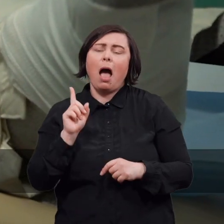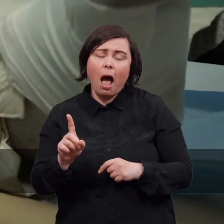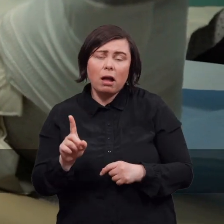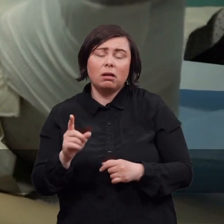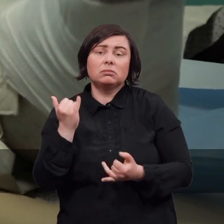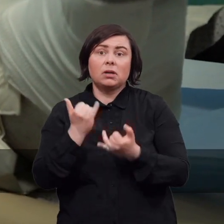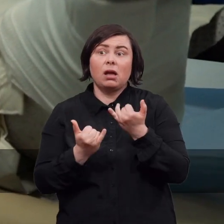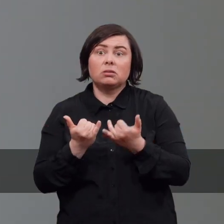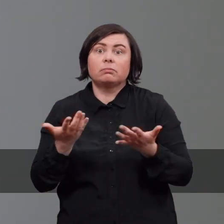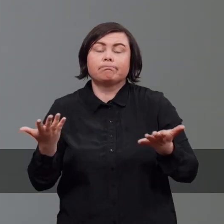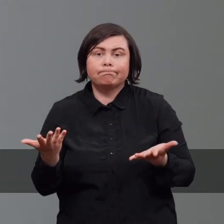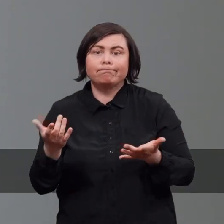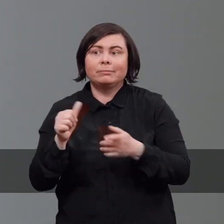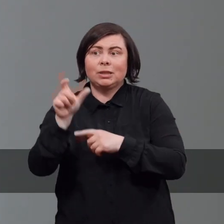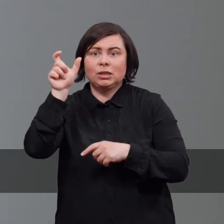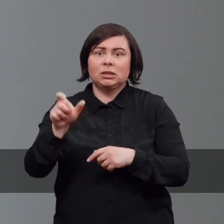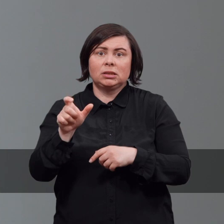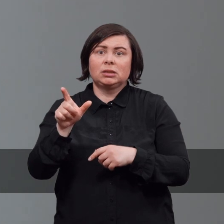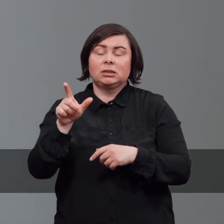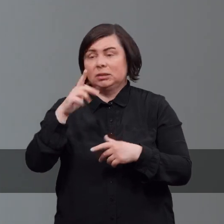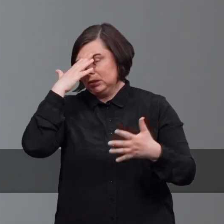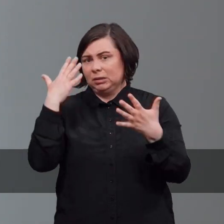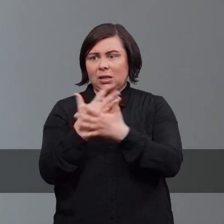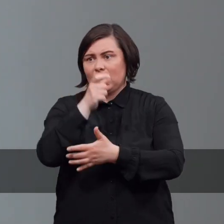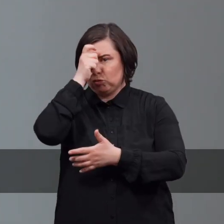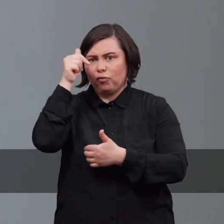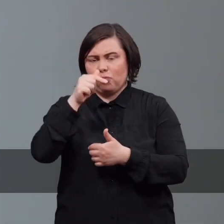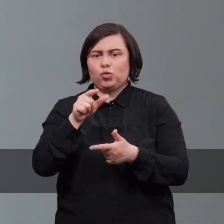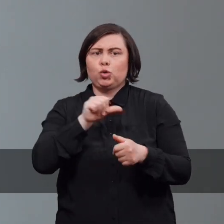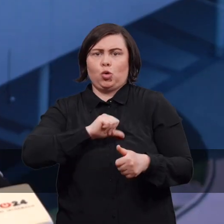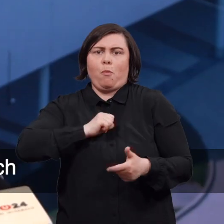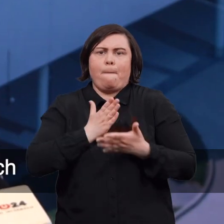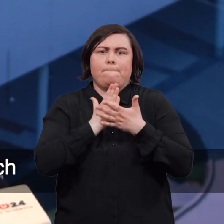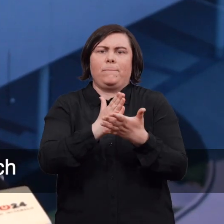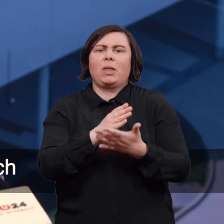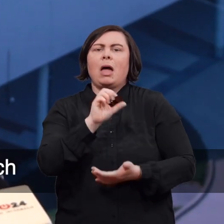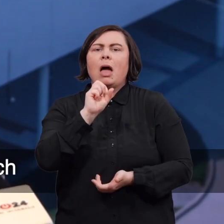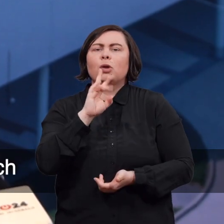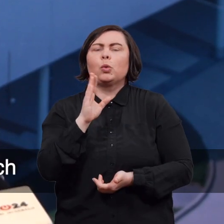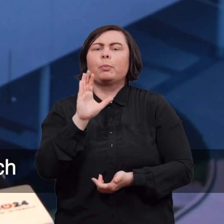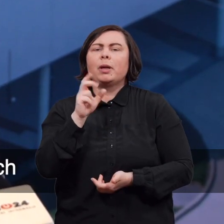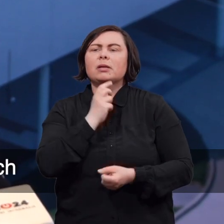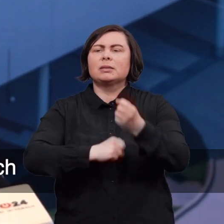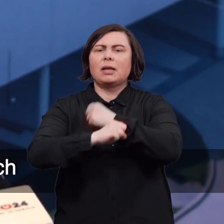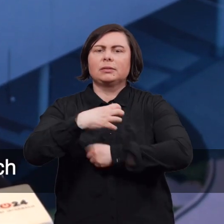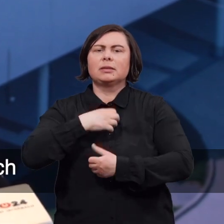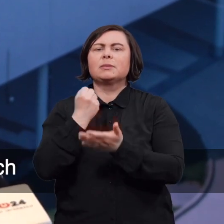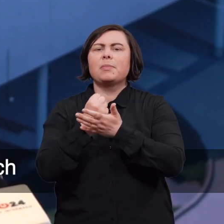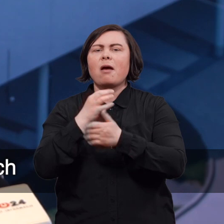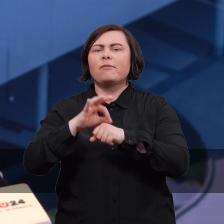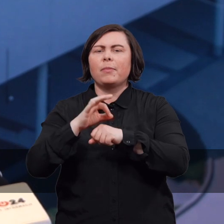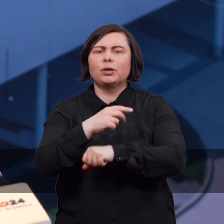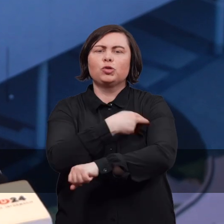natomiast ta osoba z dnia na dzień musi sobie z nią poradzić. Artur Wieraszko, zastępca dyrektora ds.